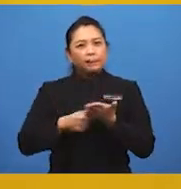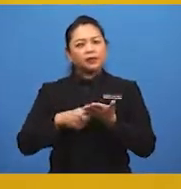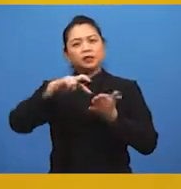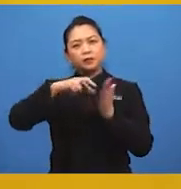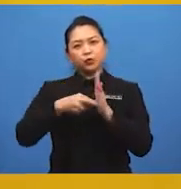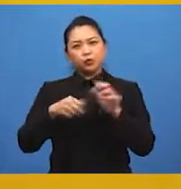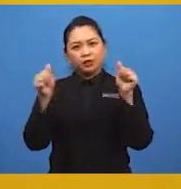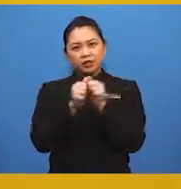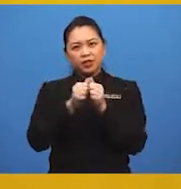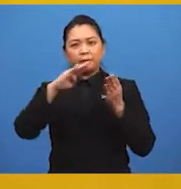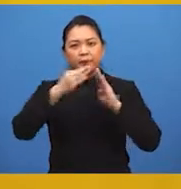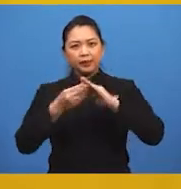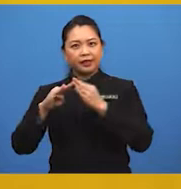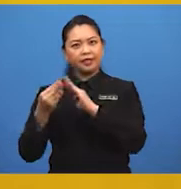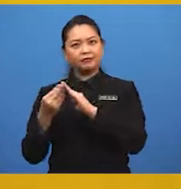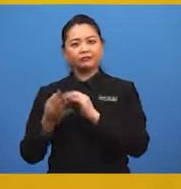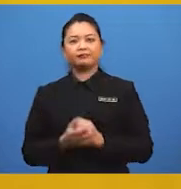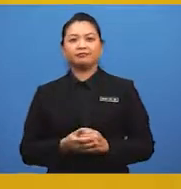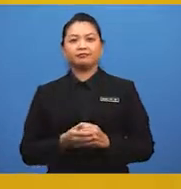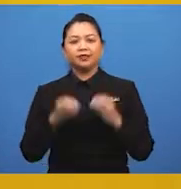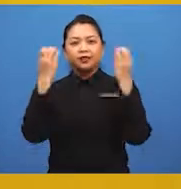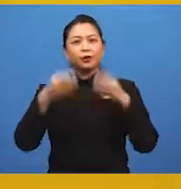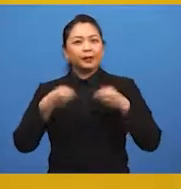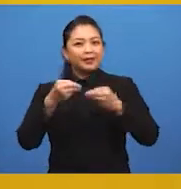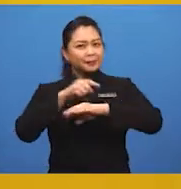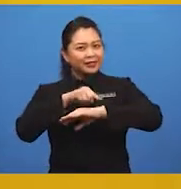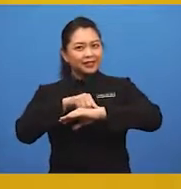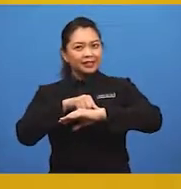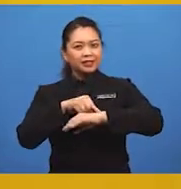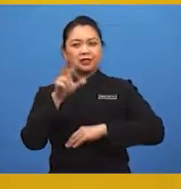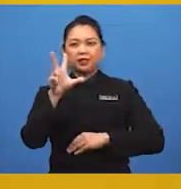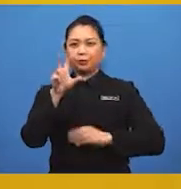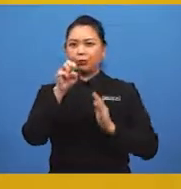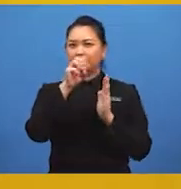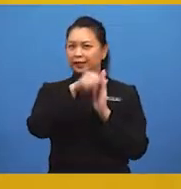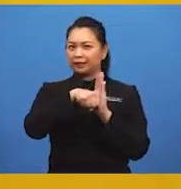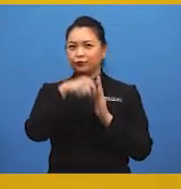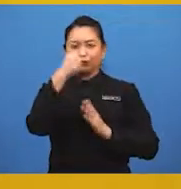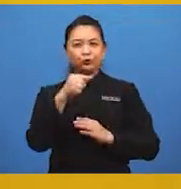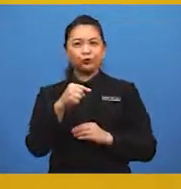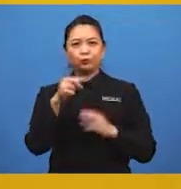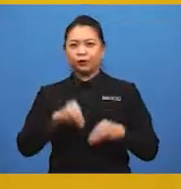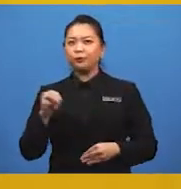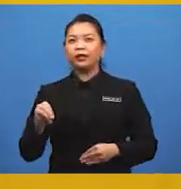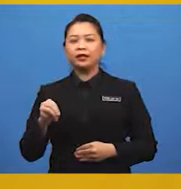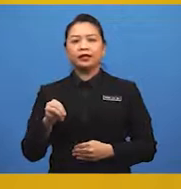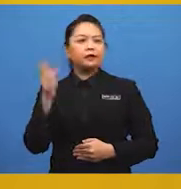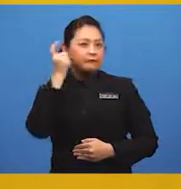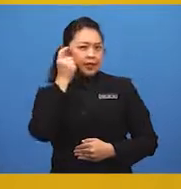dimasukkan dengan pembandaran. Cikgu bagi masa 30 saat untuk murid-murid